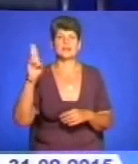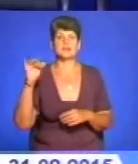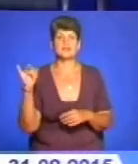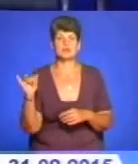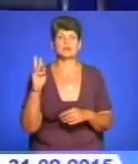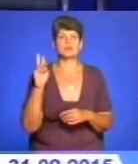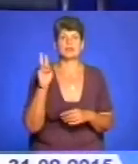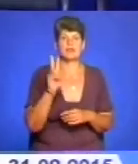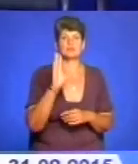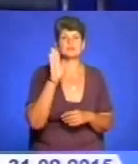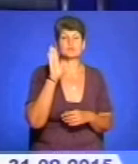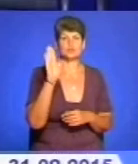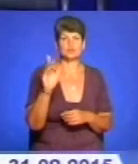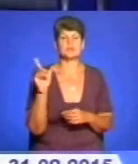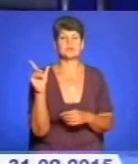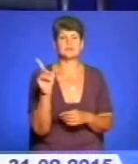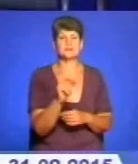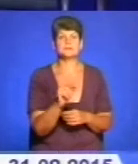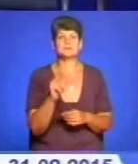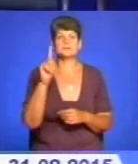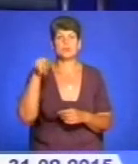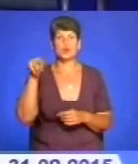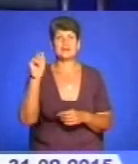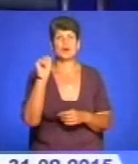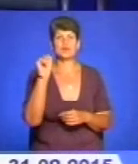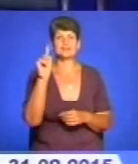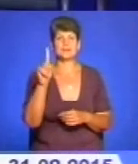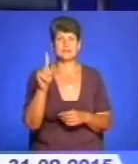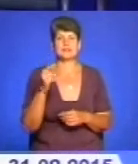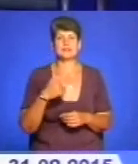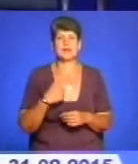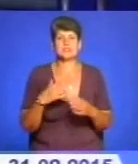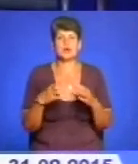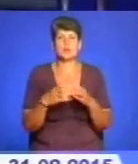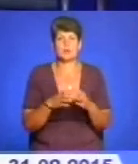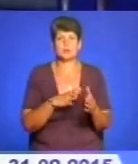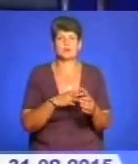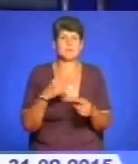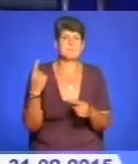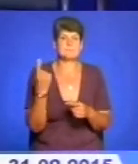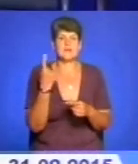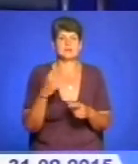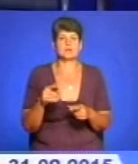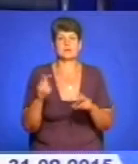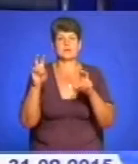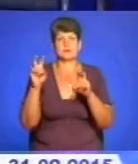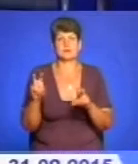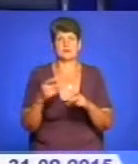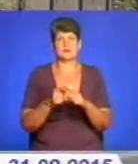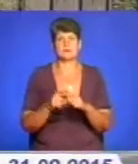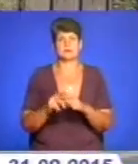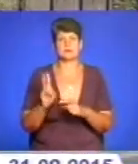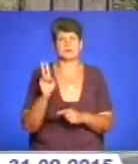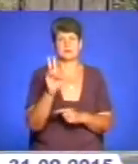їздитимуть тролейбуси, які курсують маршрутом номер 11. Наша знімальна група була серед перших пасажирів на цьому маршруті.